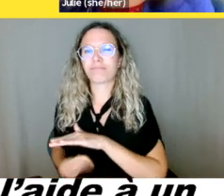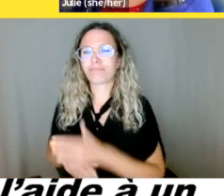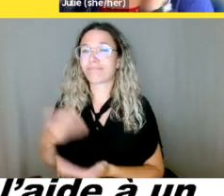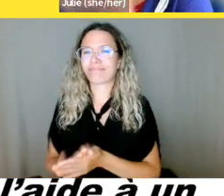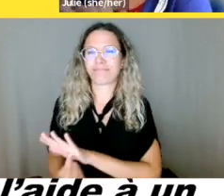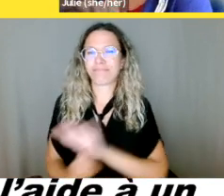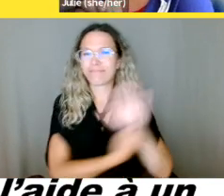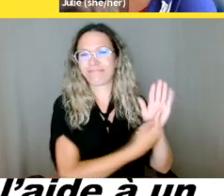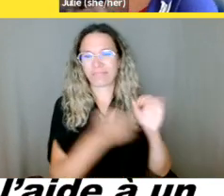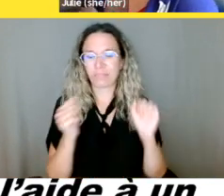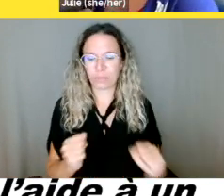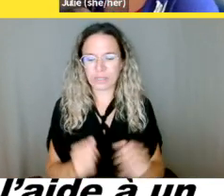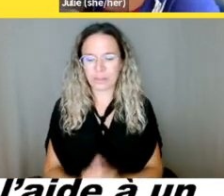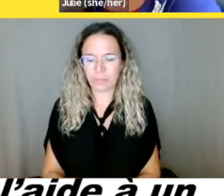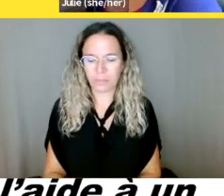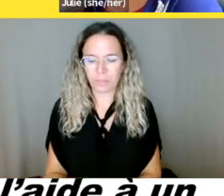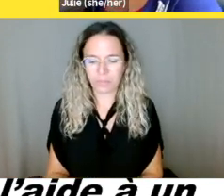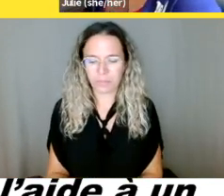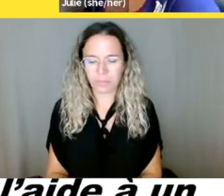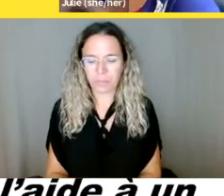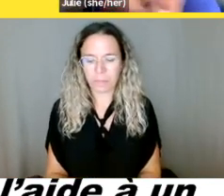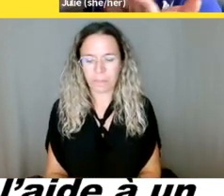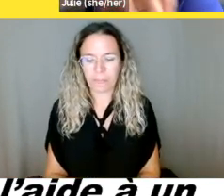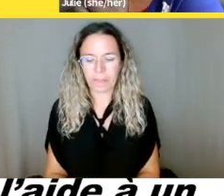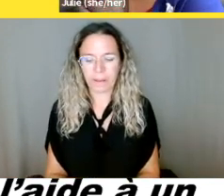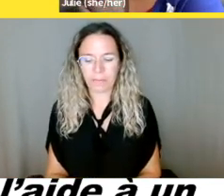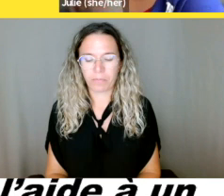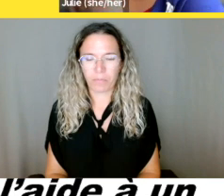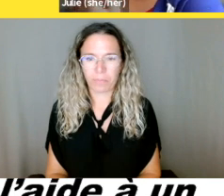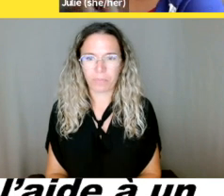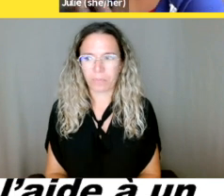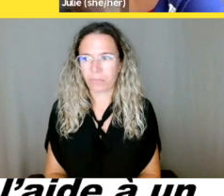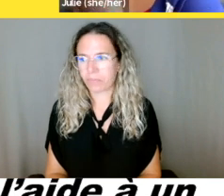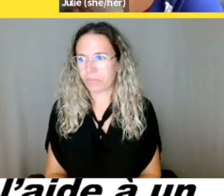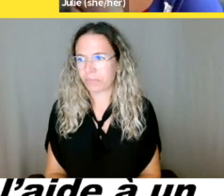Donc là, vous pouvez déposer vos plaintes et vous avez ou même allé au média